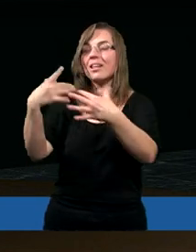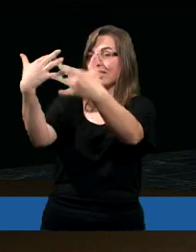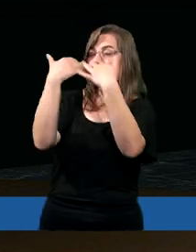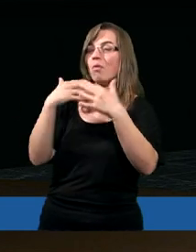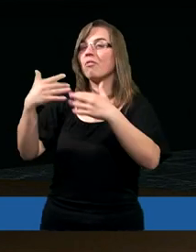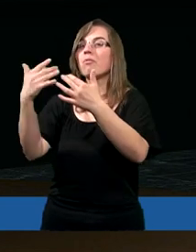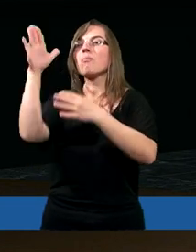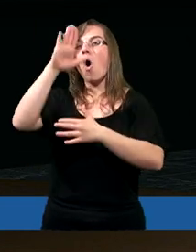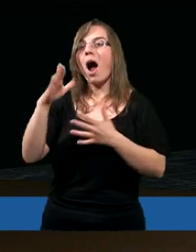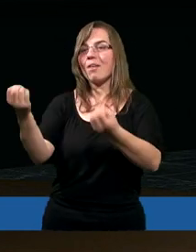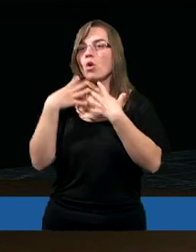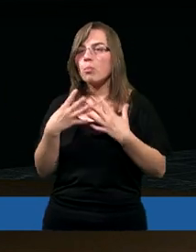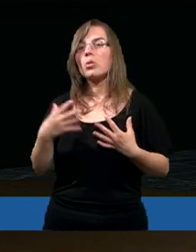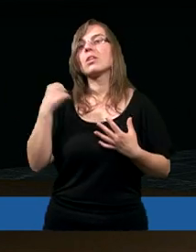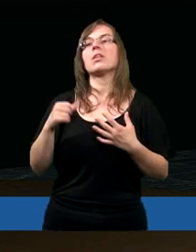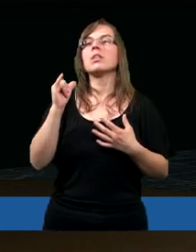wierzysz,